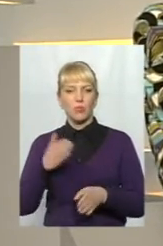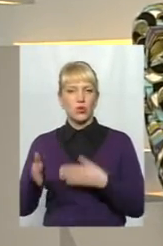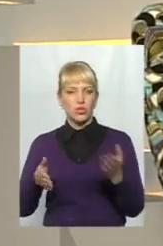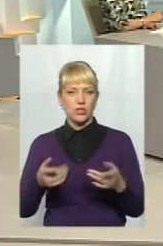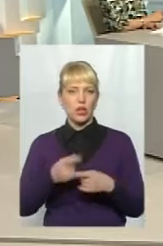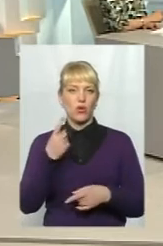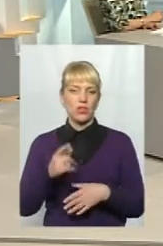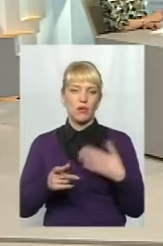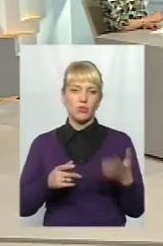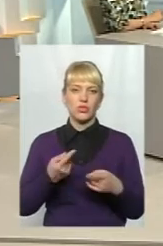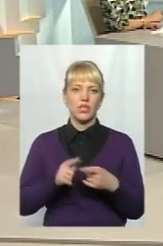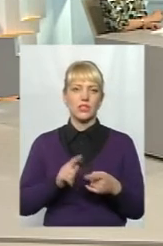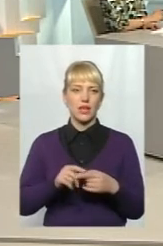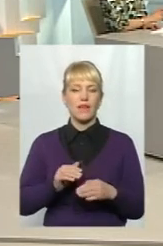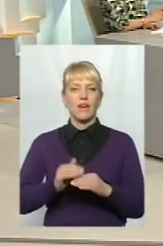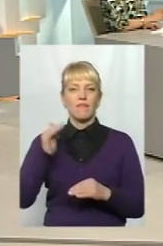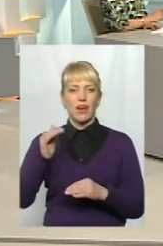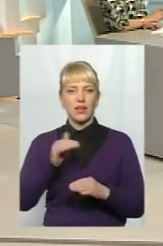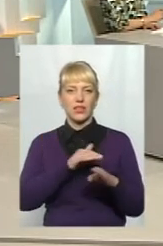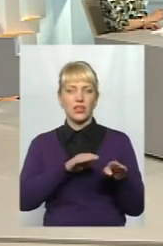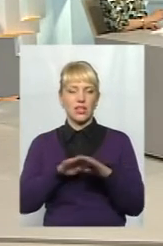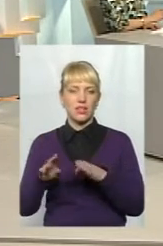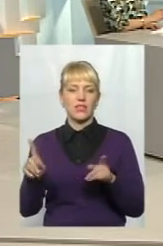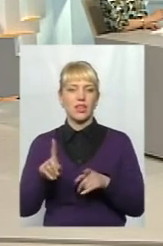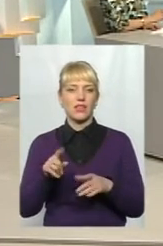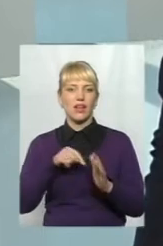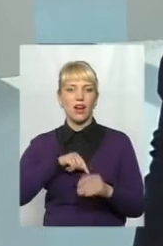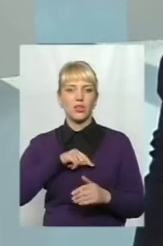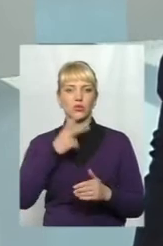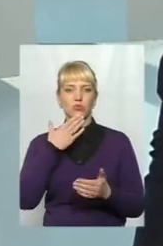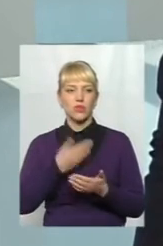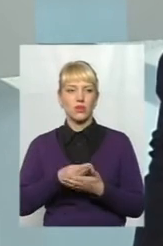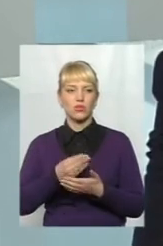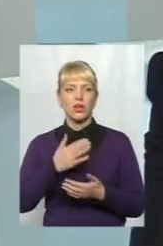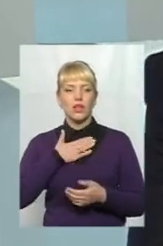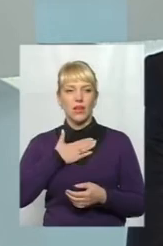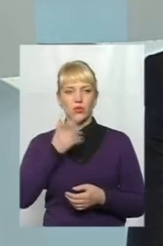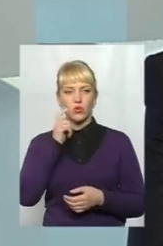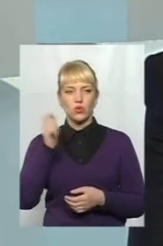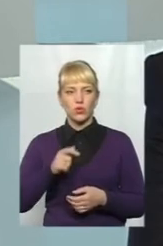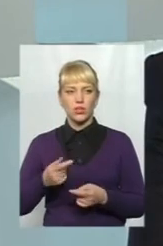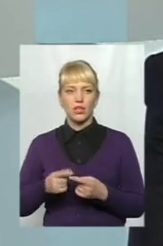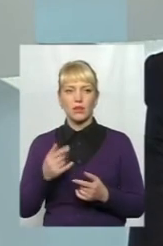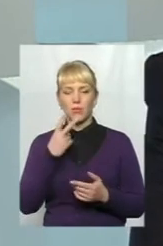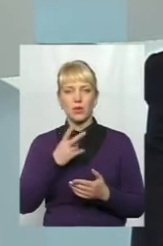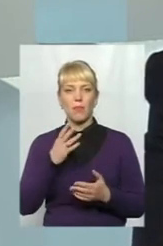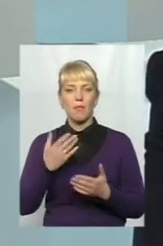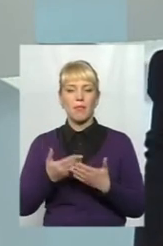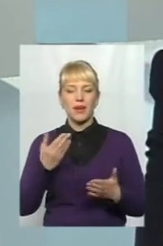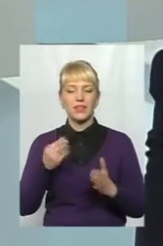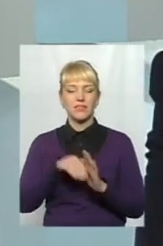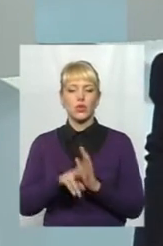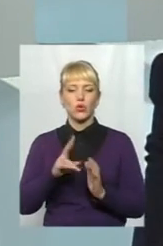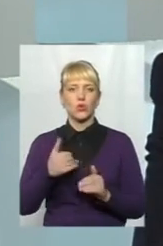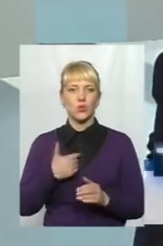Одна площина – це є верхній рівень, який характеризує нашу країну, і він є показовим для інвесторів, які хочуть зайти сюди з великими